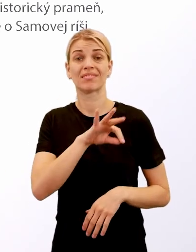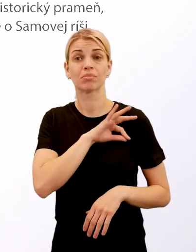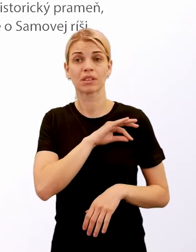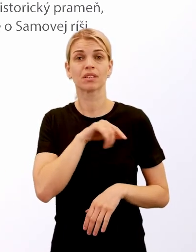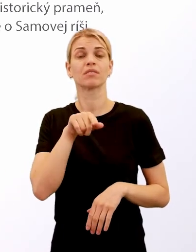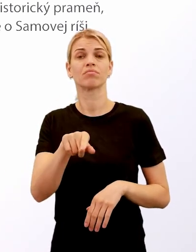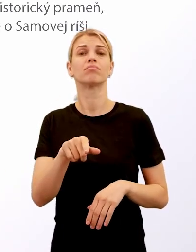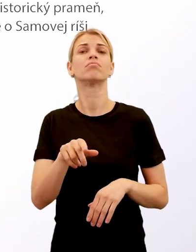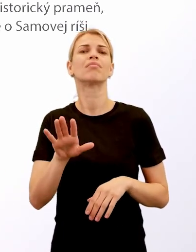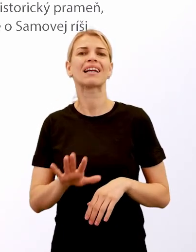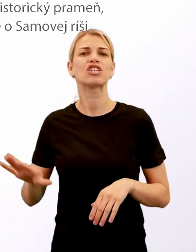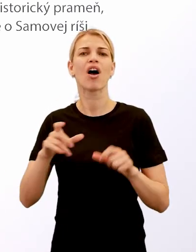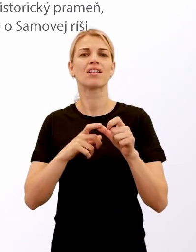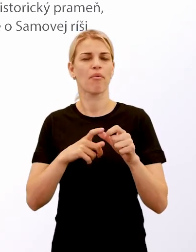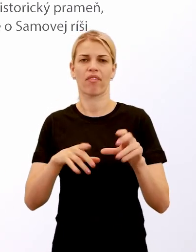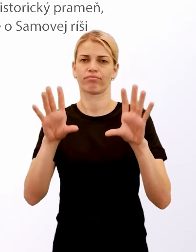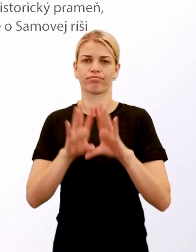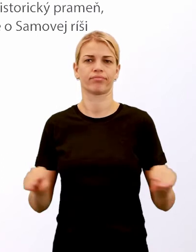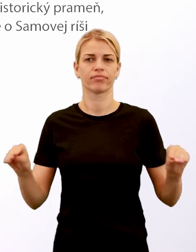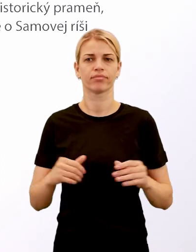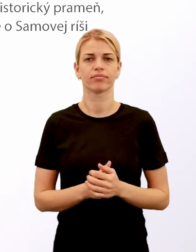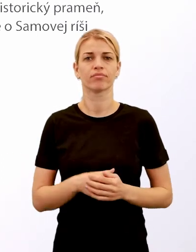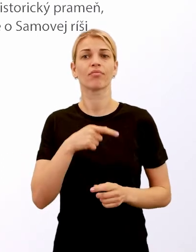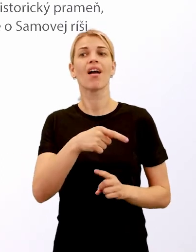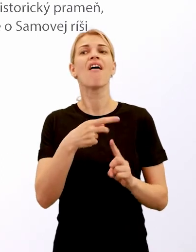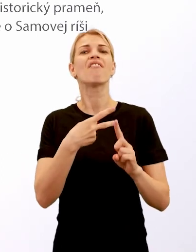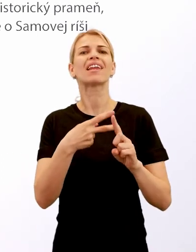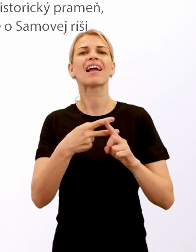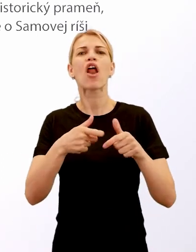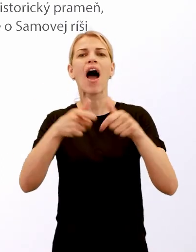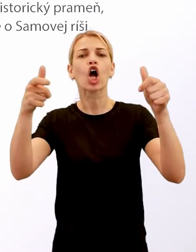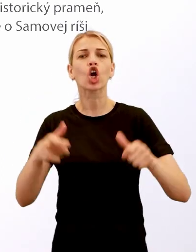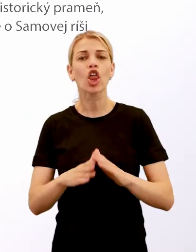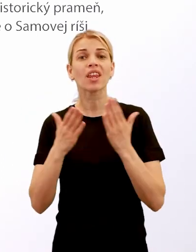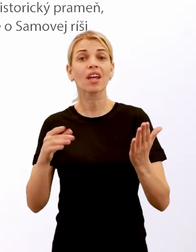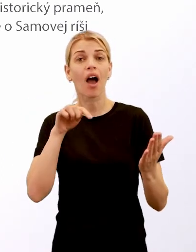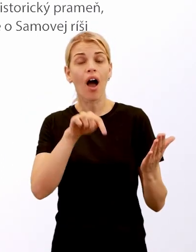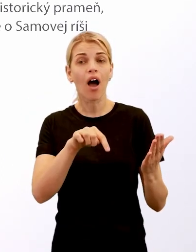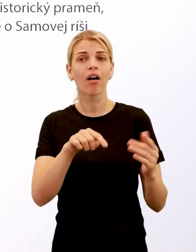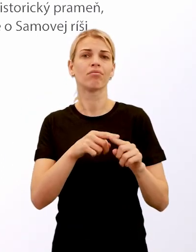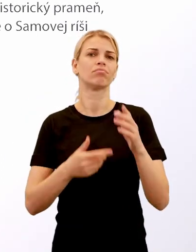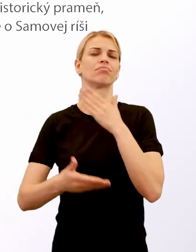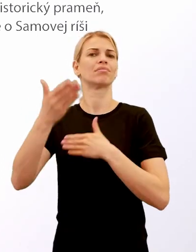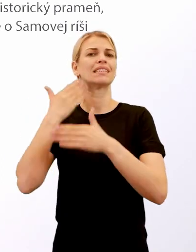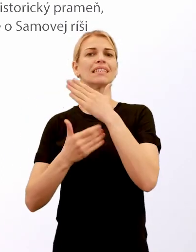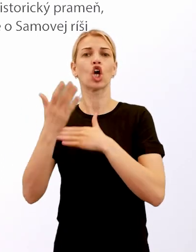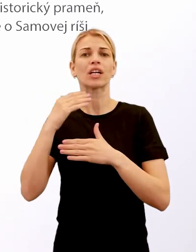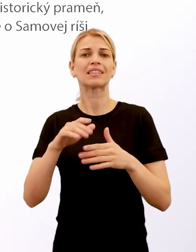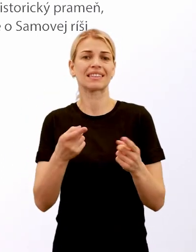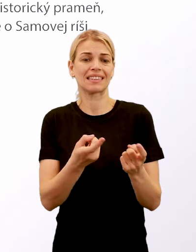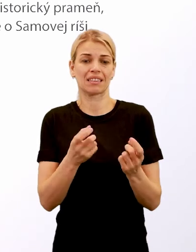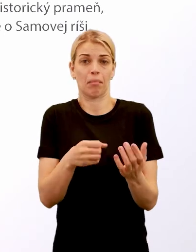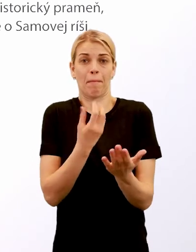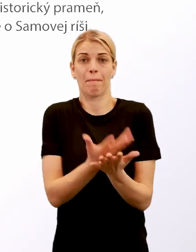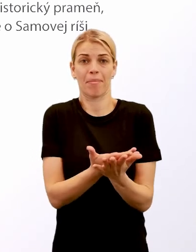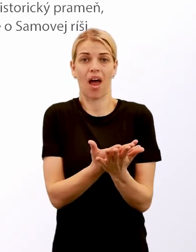táto ríša rozpadla. No a Fredegarová kronika je kronikou alebo tak historickým pramenom, ktorého